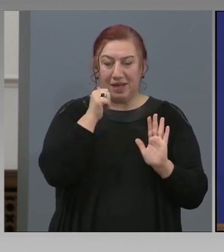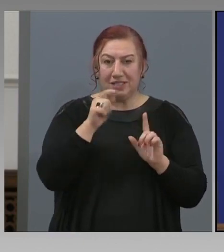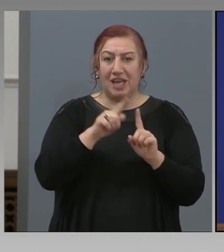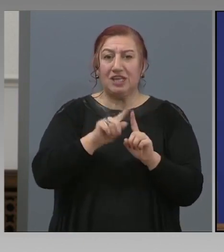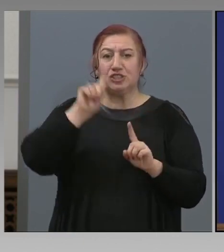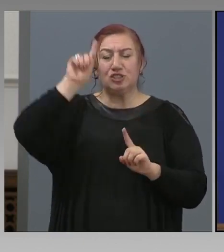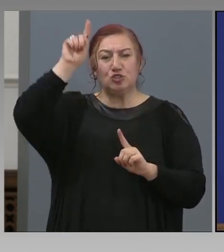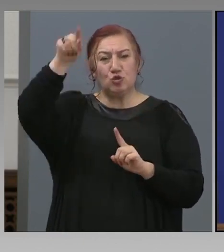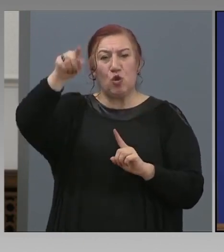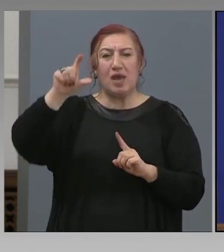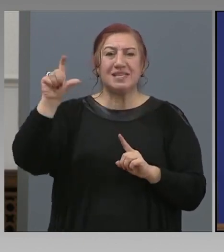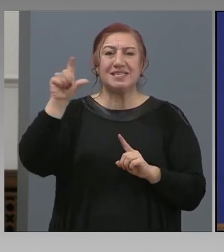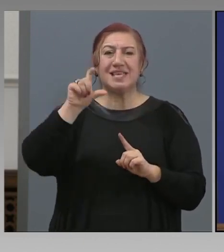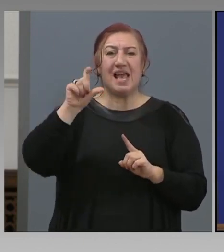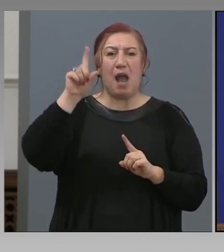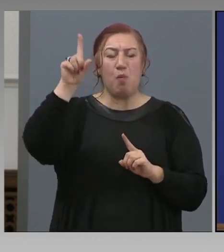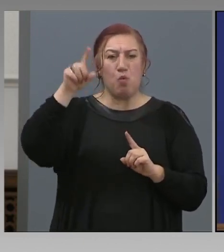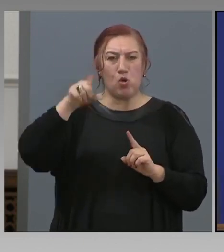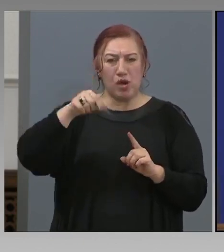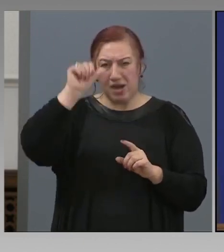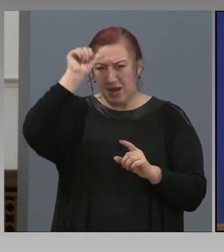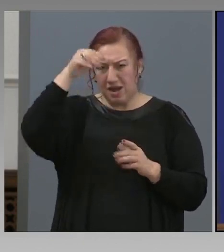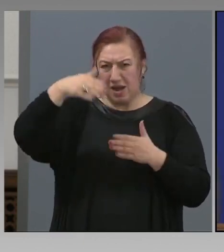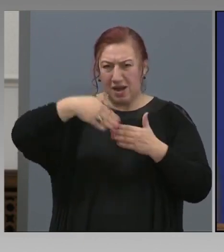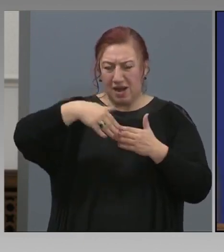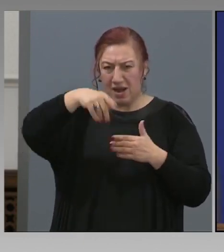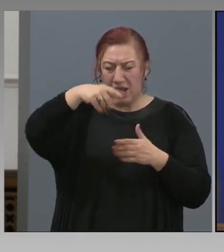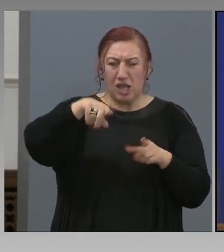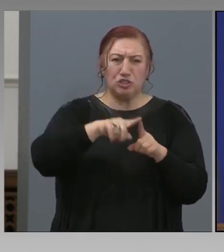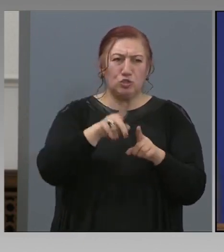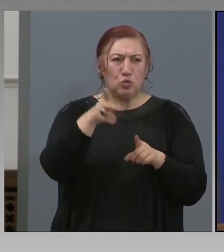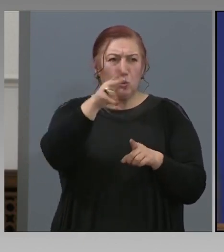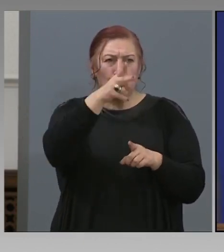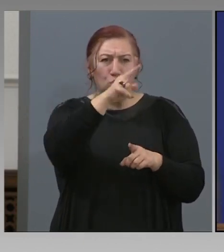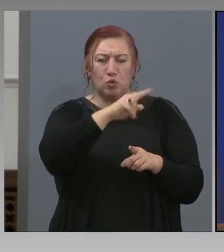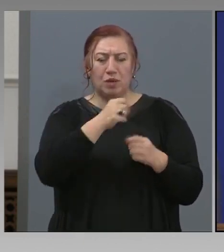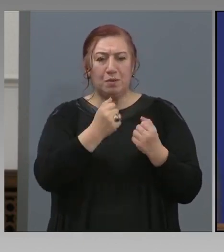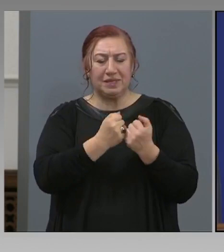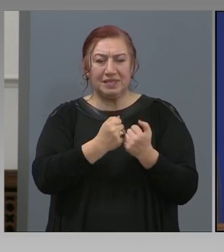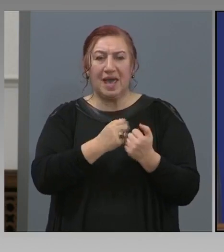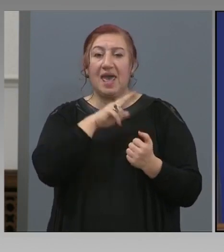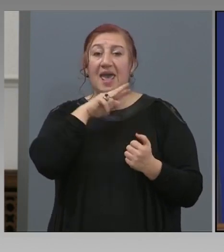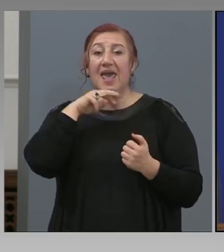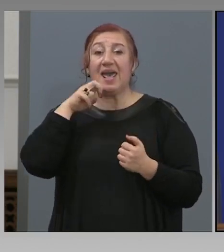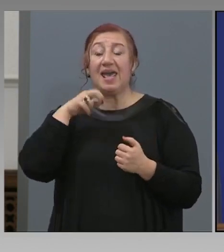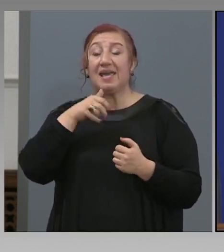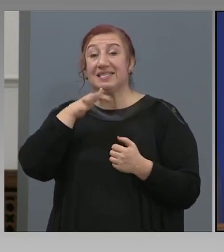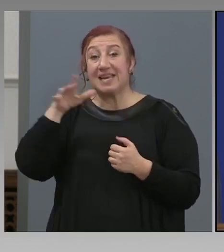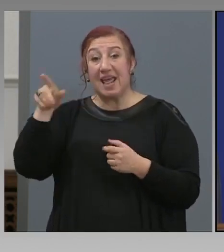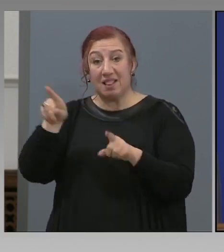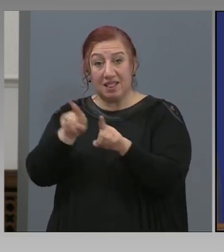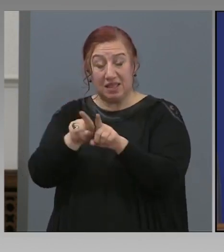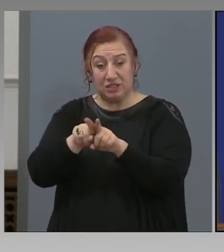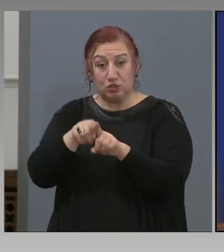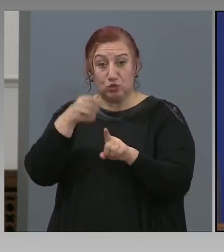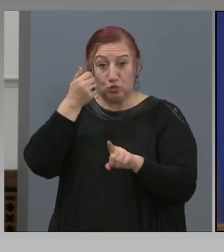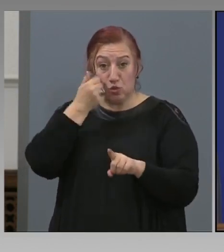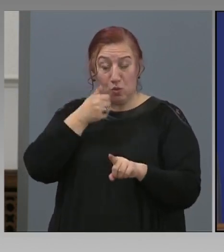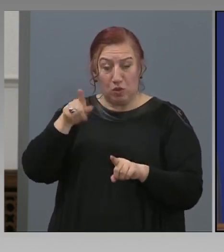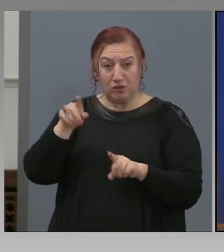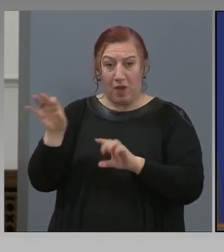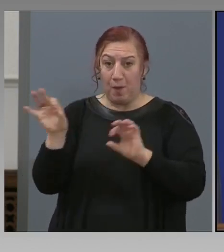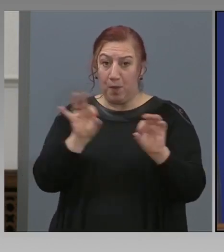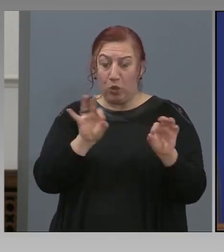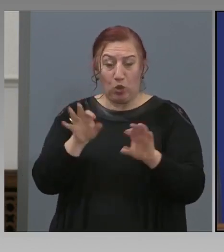Сингапур, същото и на много други места. Изрел също ползва тази ситуа, тази подобна